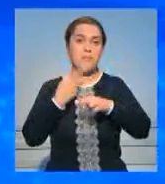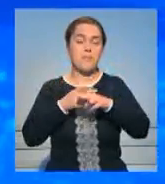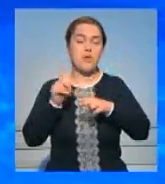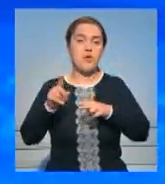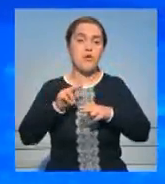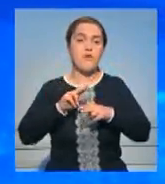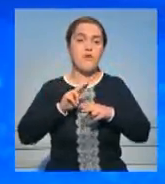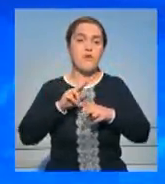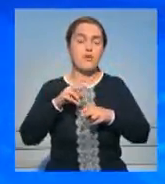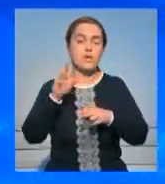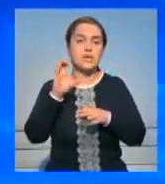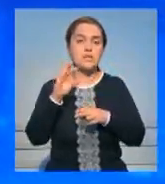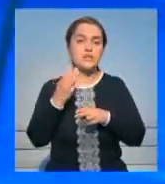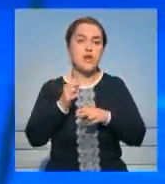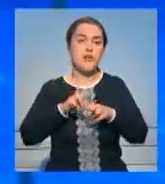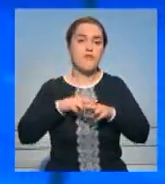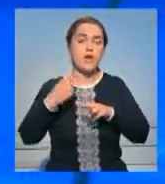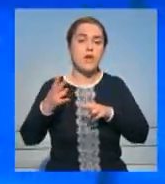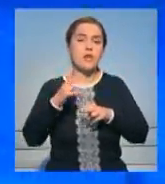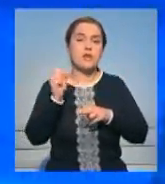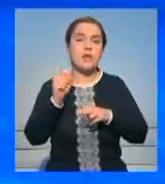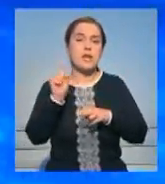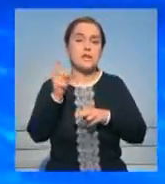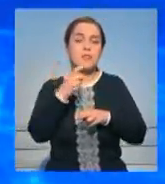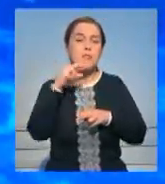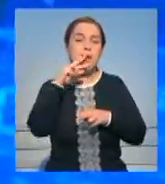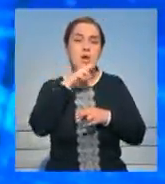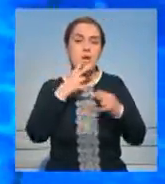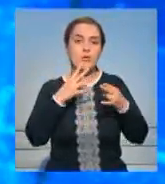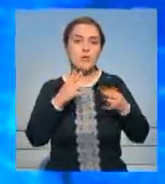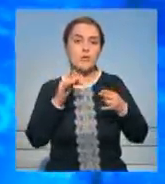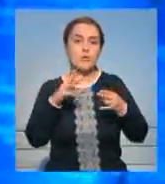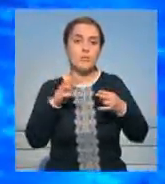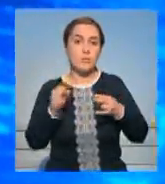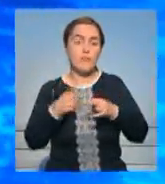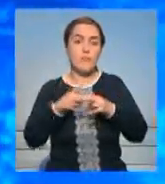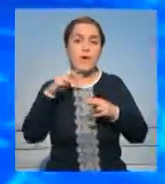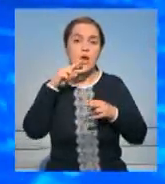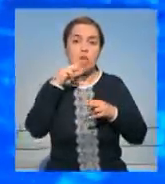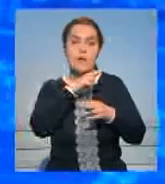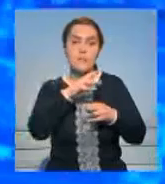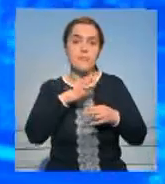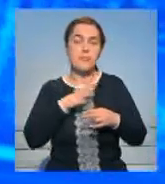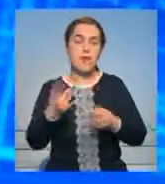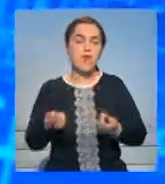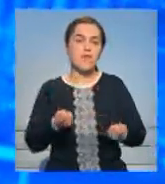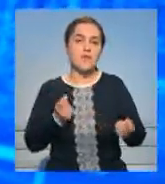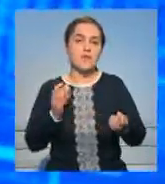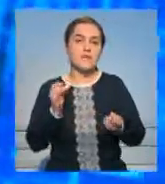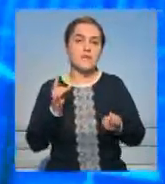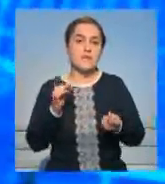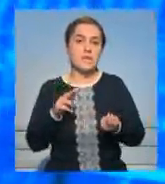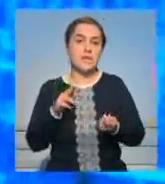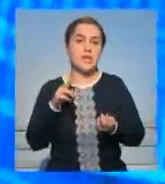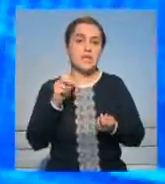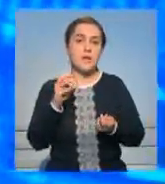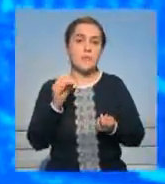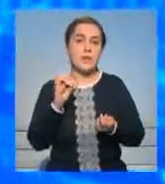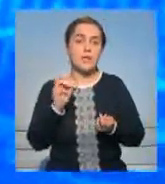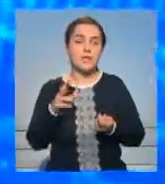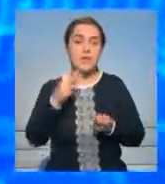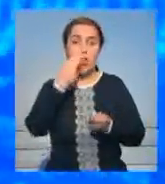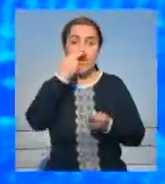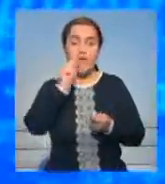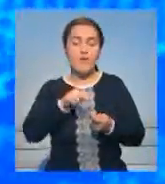в ответ на применение химоружия в Думе. Страны Запада считают, что отравляющие вещества использовали власти Сирии. Однако Дамаск все